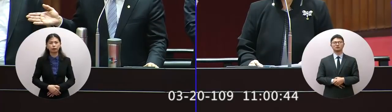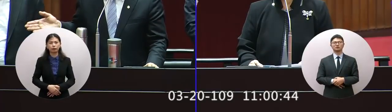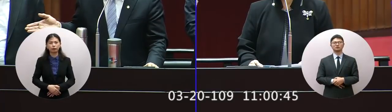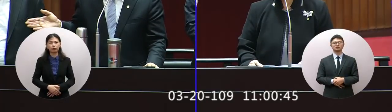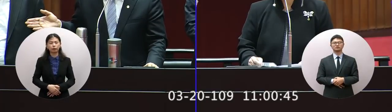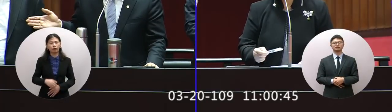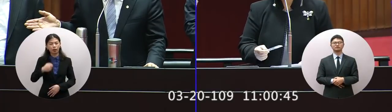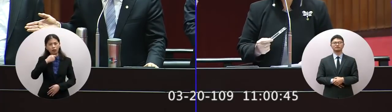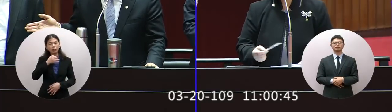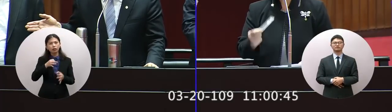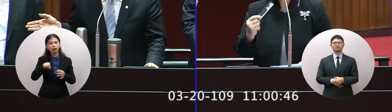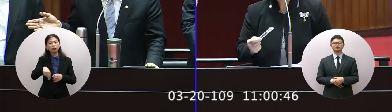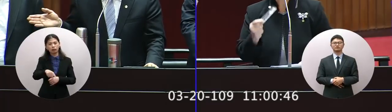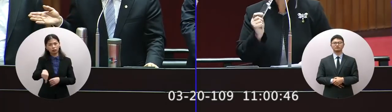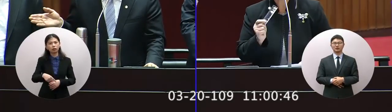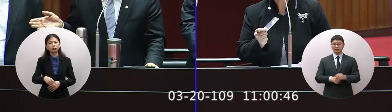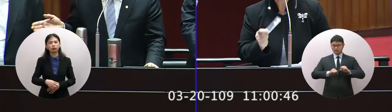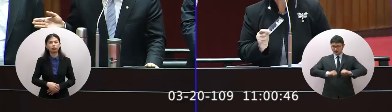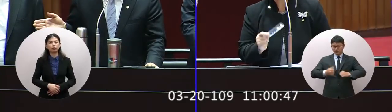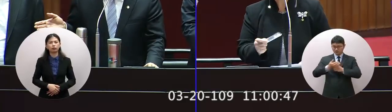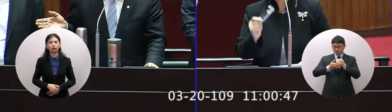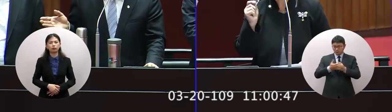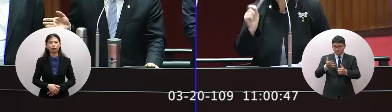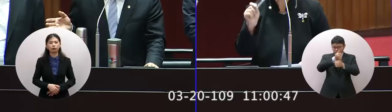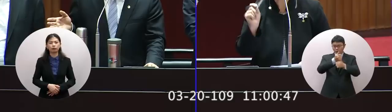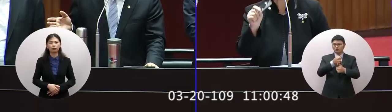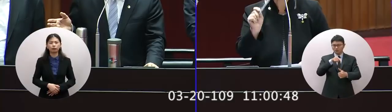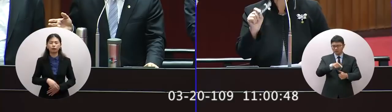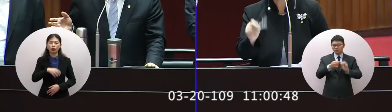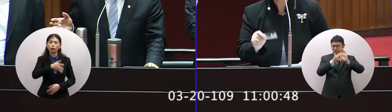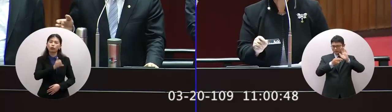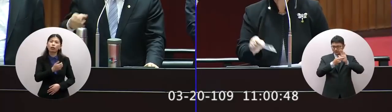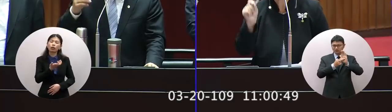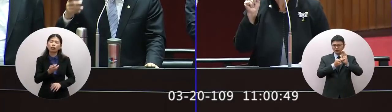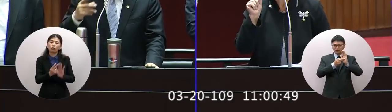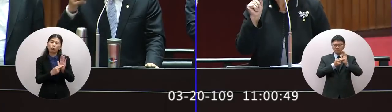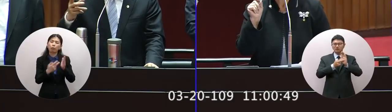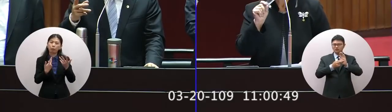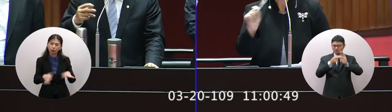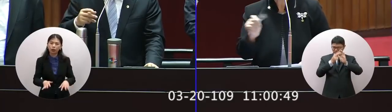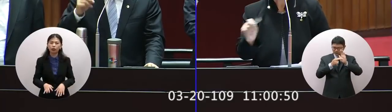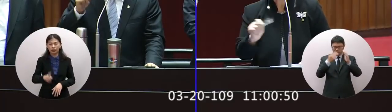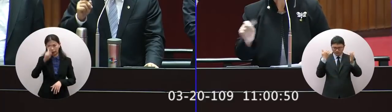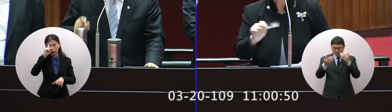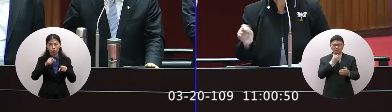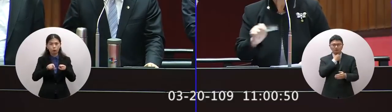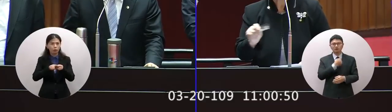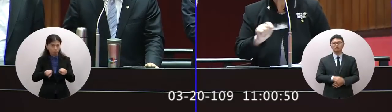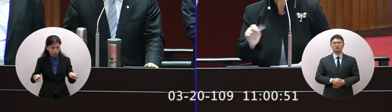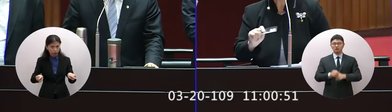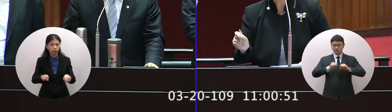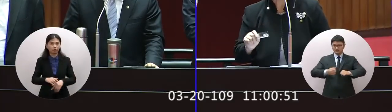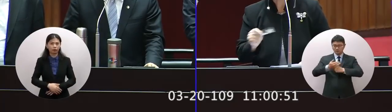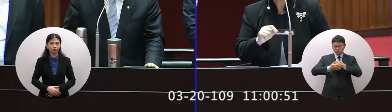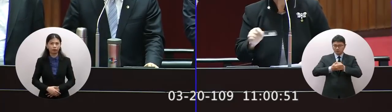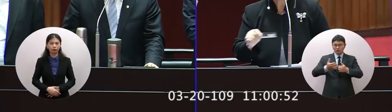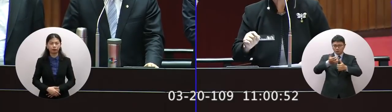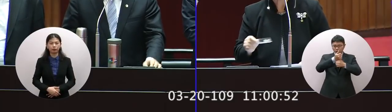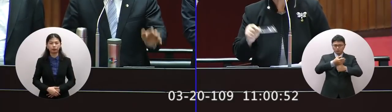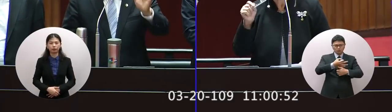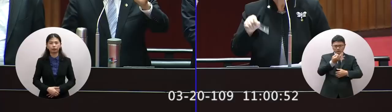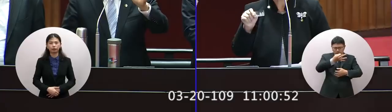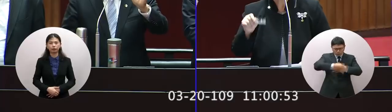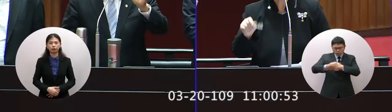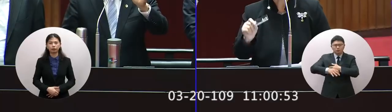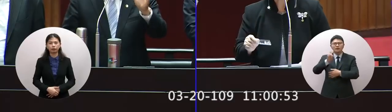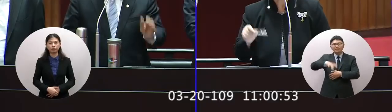受我們沒有啦 現在憲法是要跟國民說 健保史的黑洞在哪裡 漏